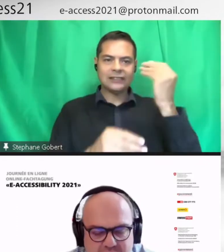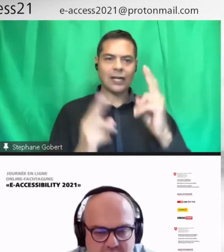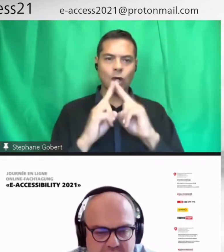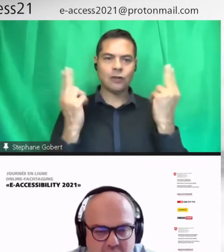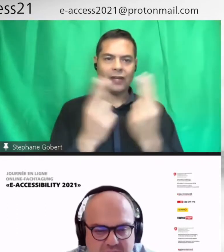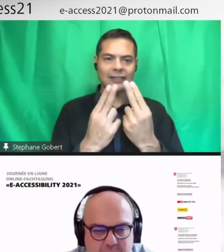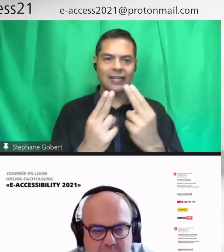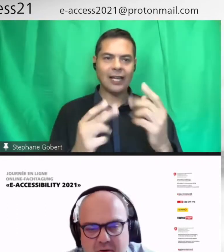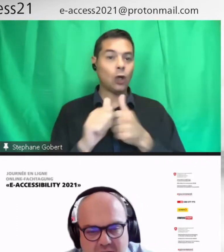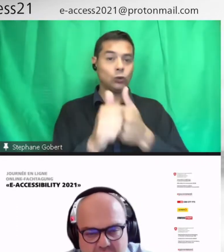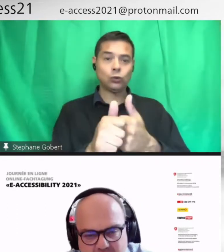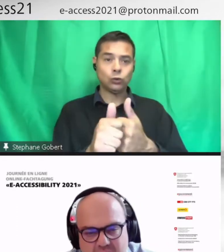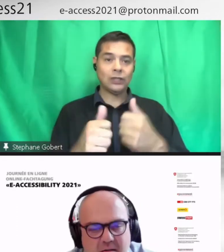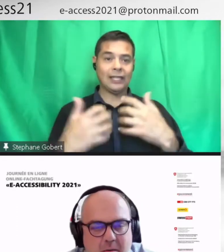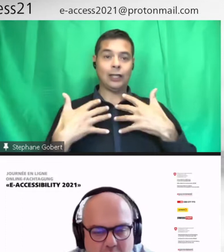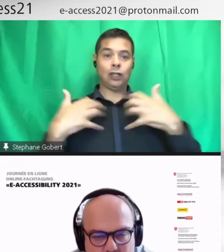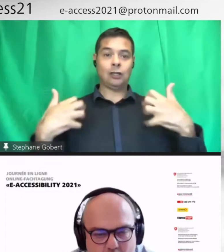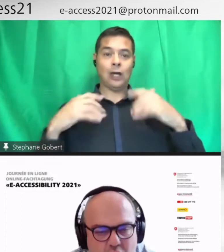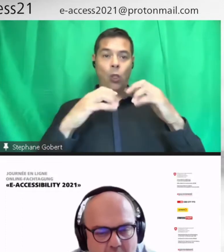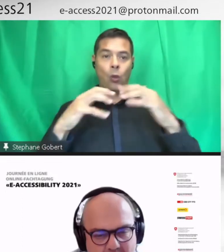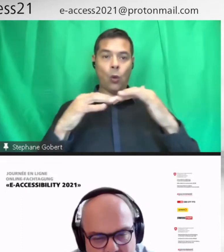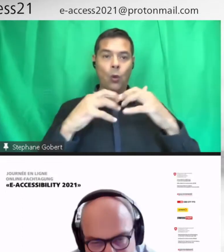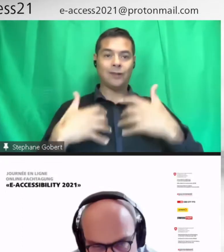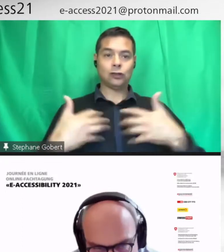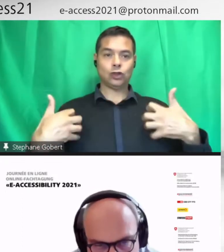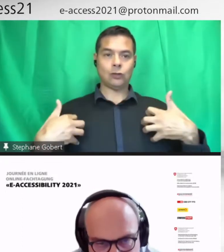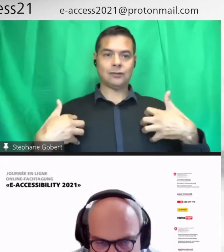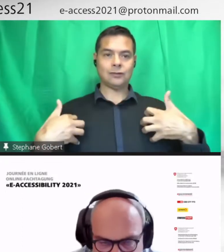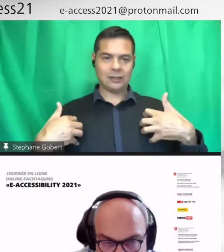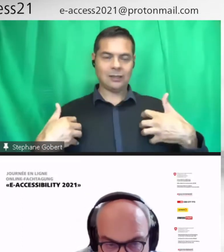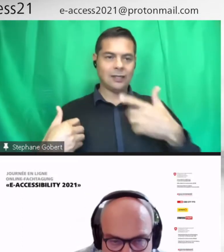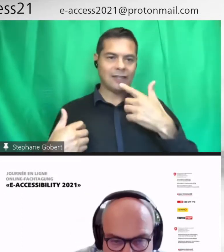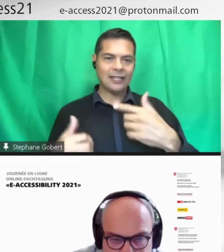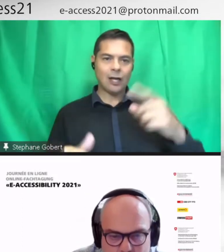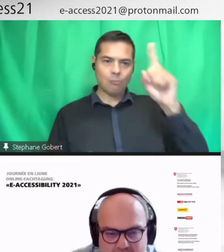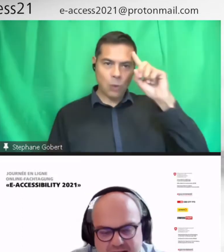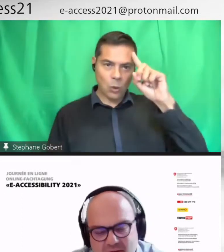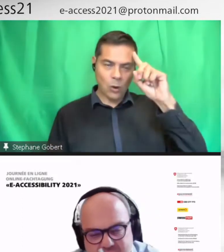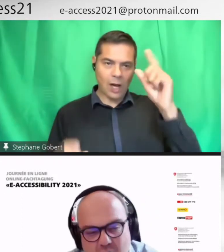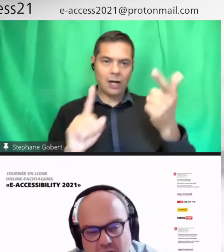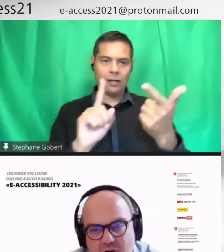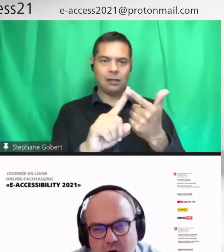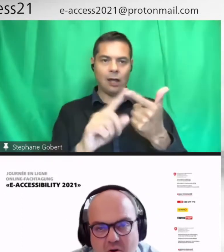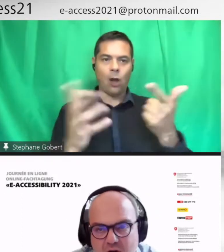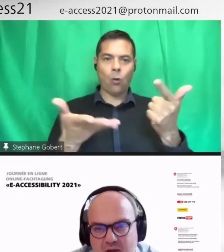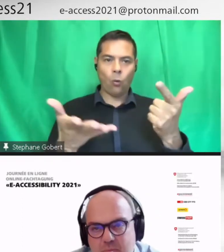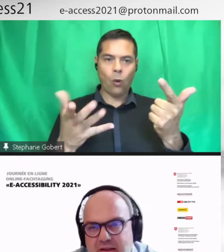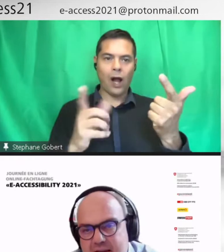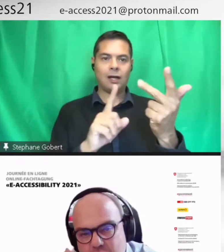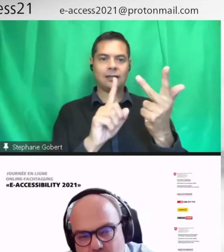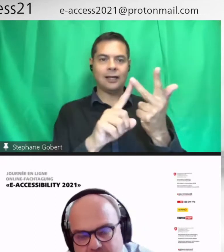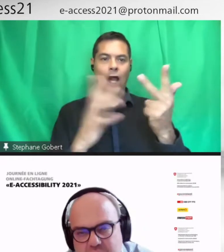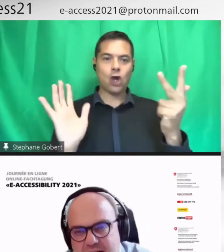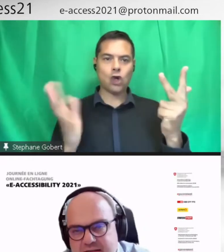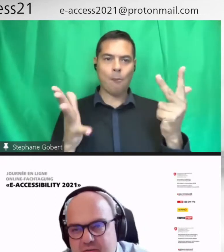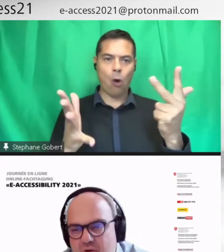peut se faire en différents types. On va apprendre le pourquoi, le quoi, respectivement, le comment. Et puis,